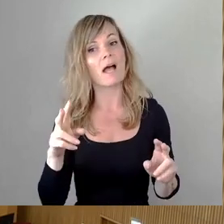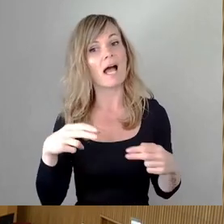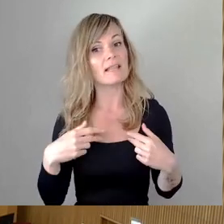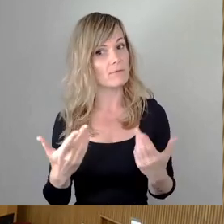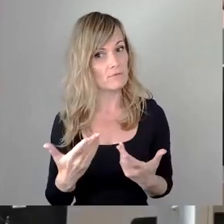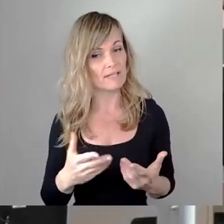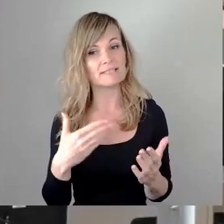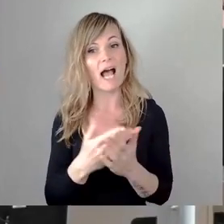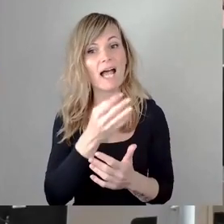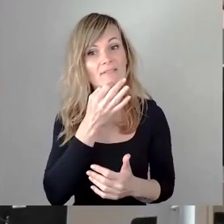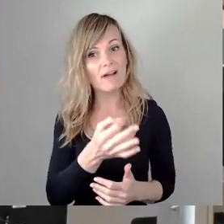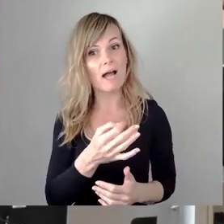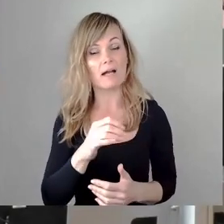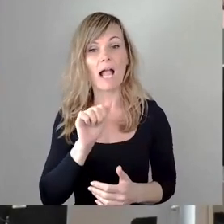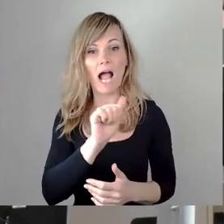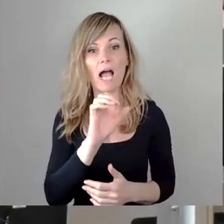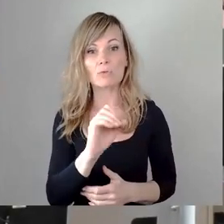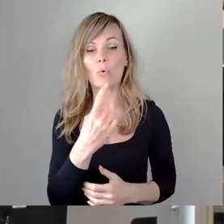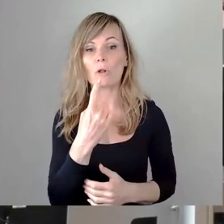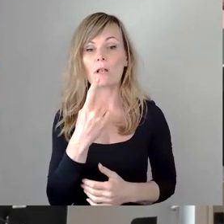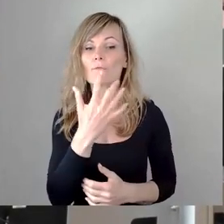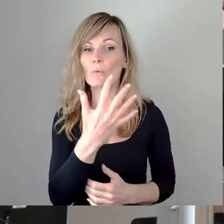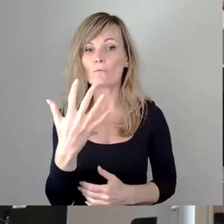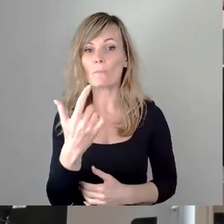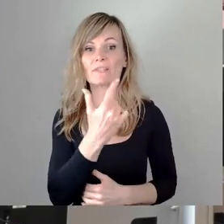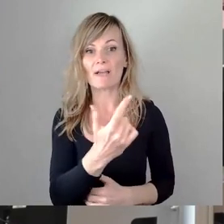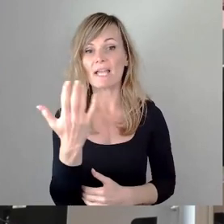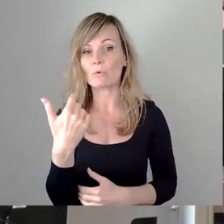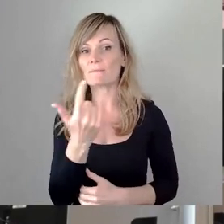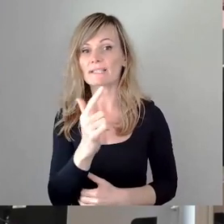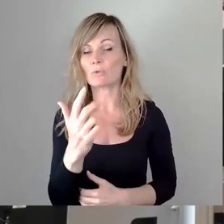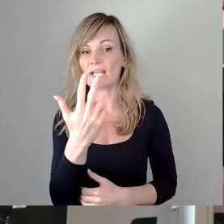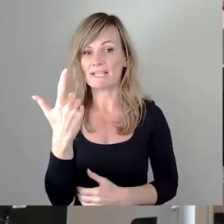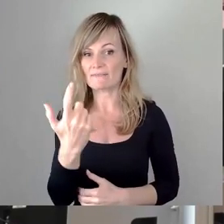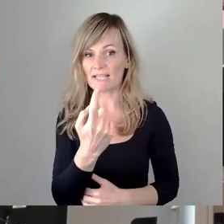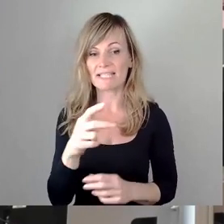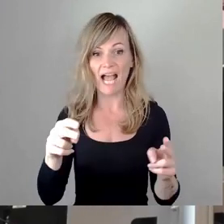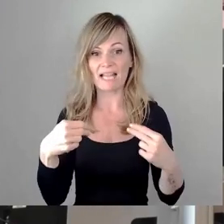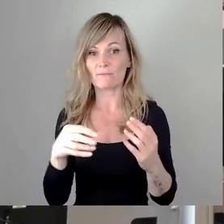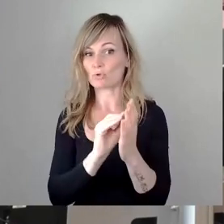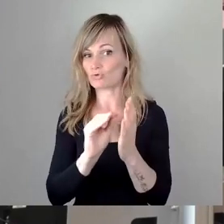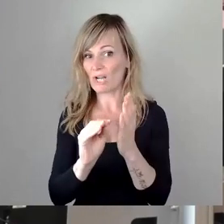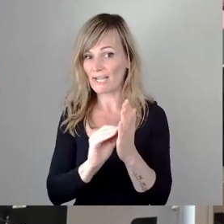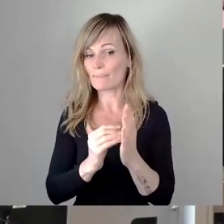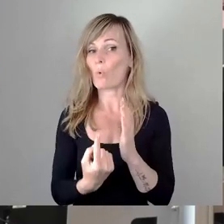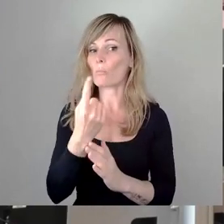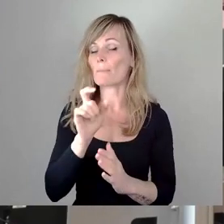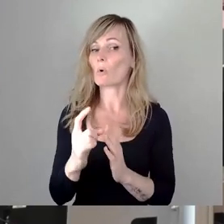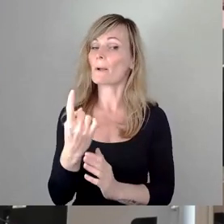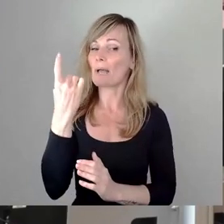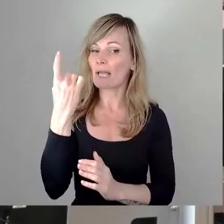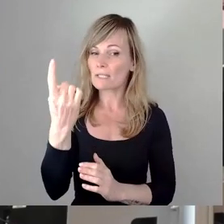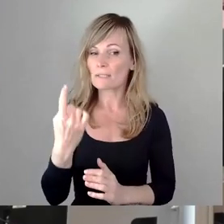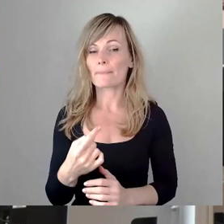Anfrage A 0552 aus 23, die Antwort, das Schreiben des Oberbürgermeisters von Dirk